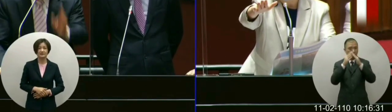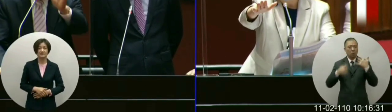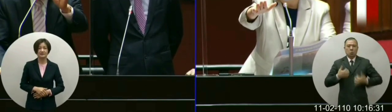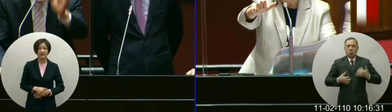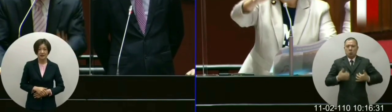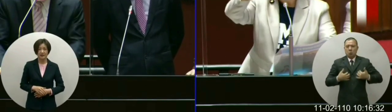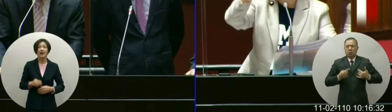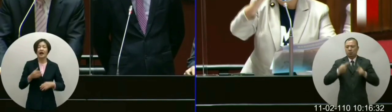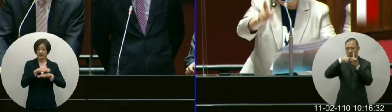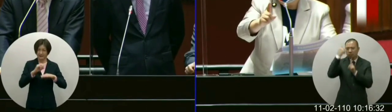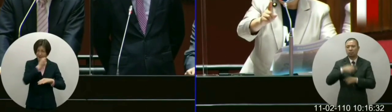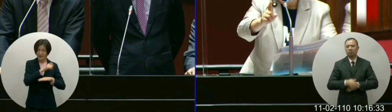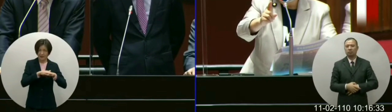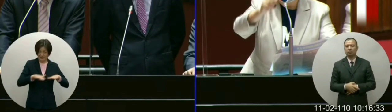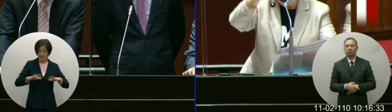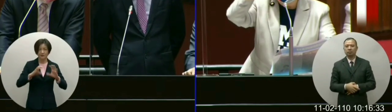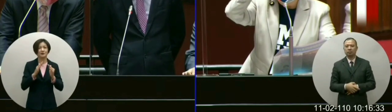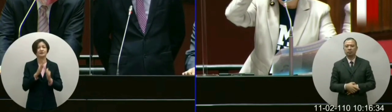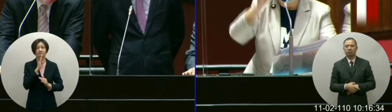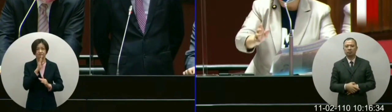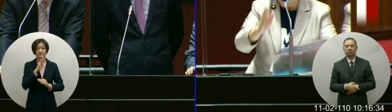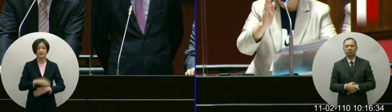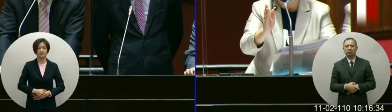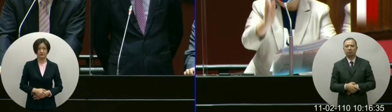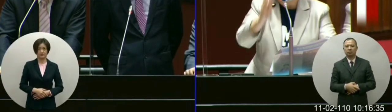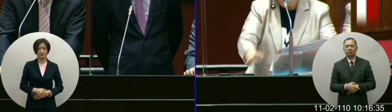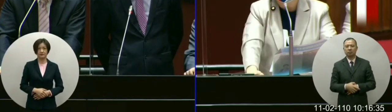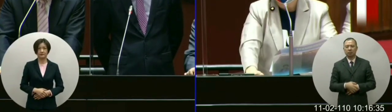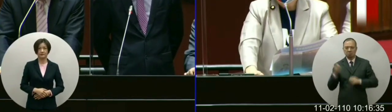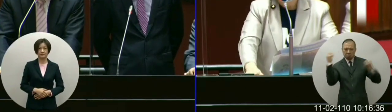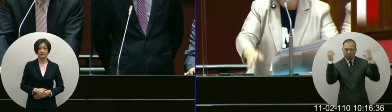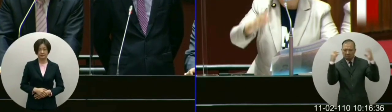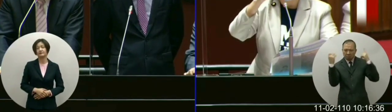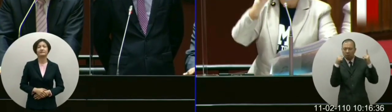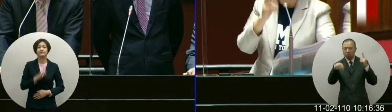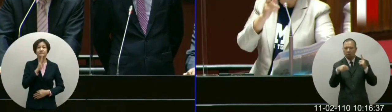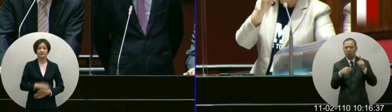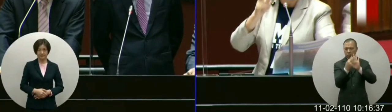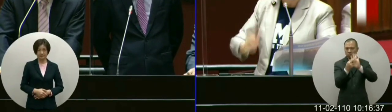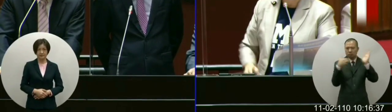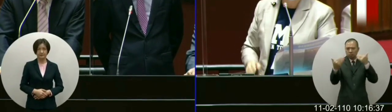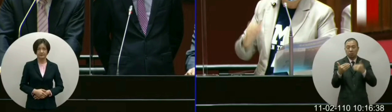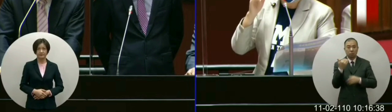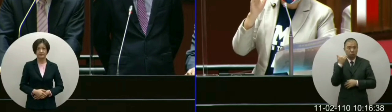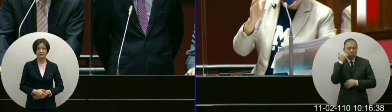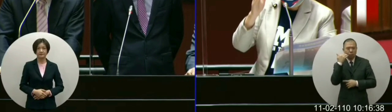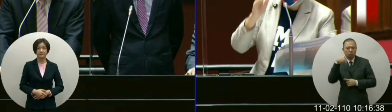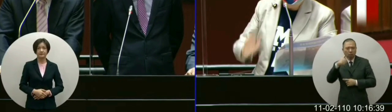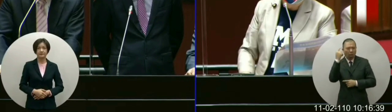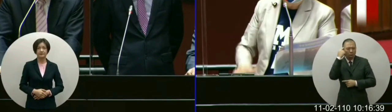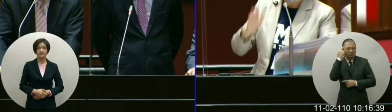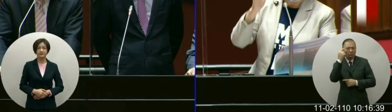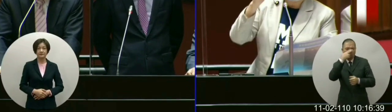国家是个安全的国家所以我们要把讯息去讲清楚如果有制造这样子